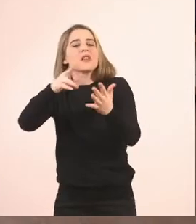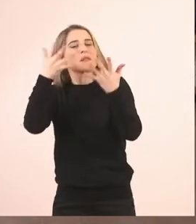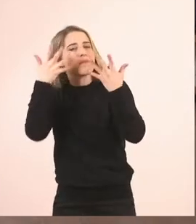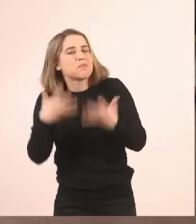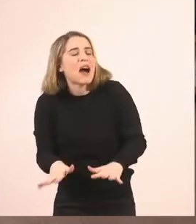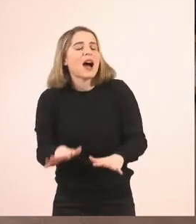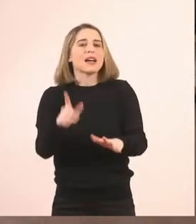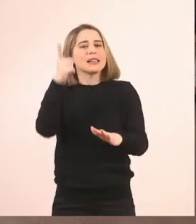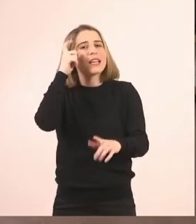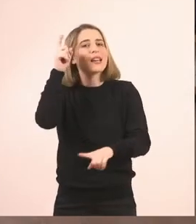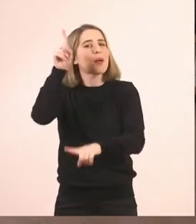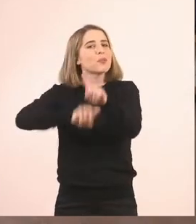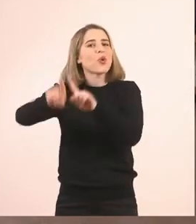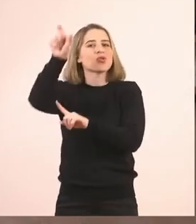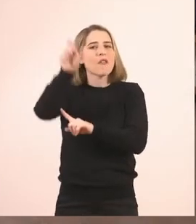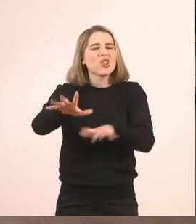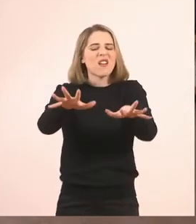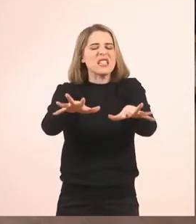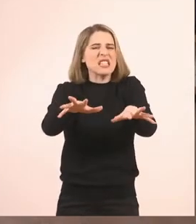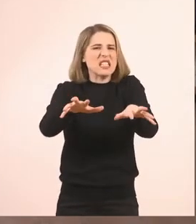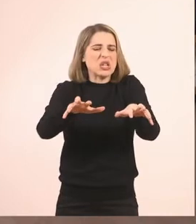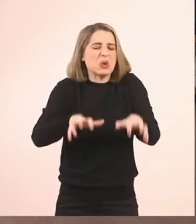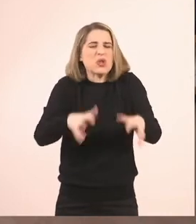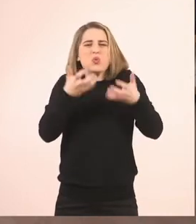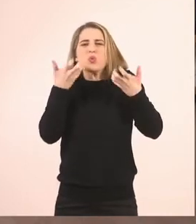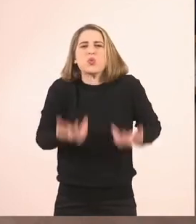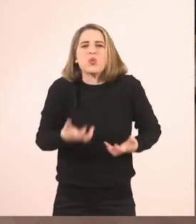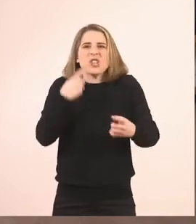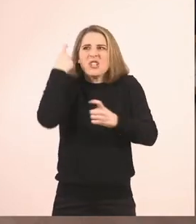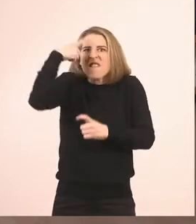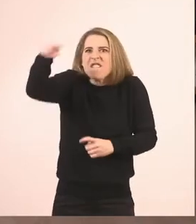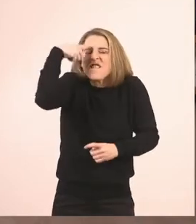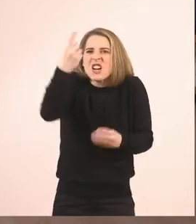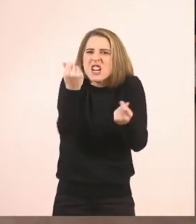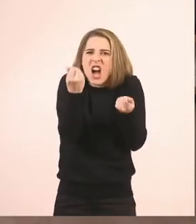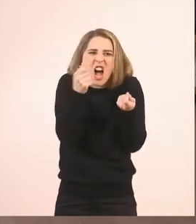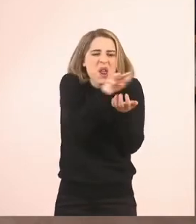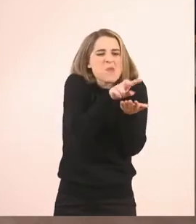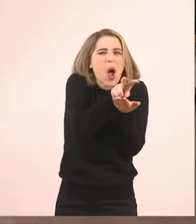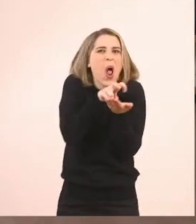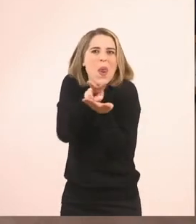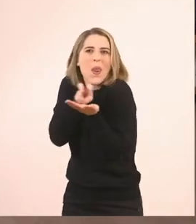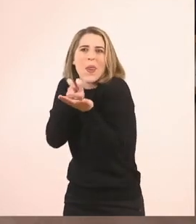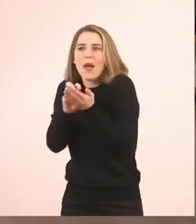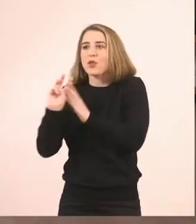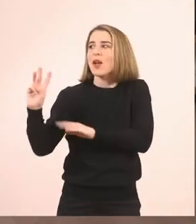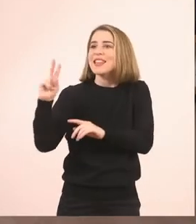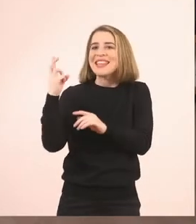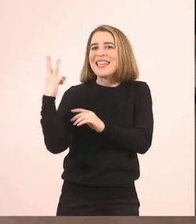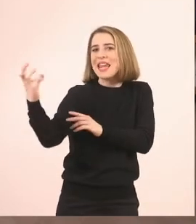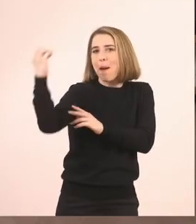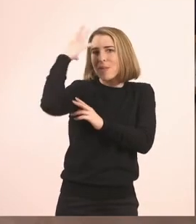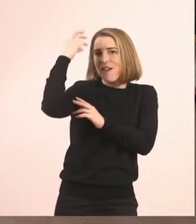Ξέρετε ότι ήταν ένας άνθρωπος της Ιγκούνης, ο οποίος σκεφτόταν μόνο τα χρήματα, μόνο στους ένα κάστρο. Ήρθαν τρία πνεύματα του